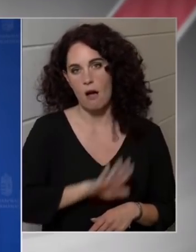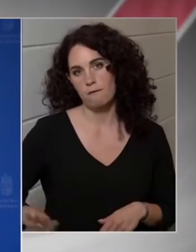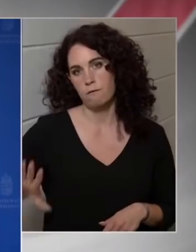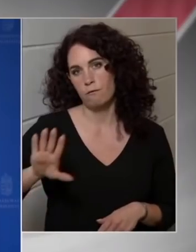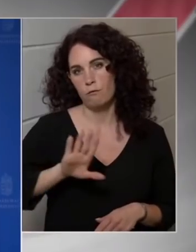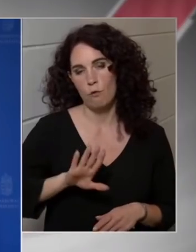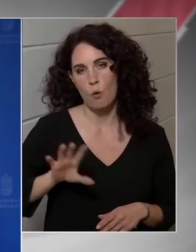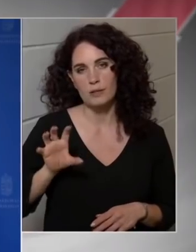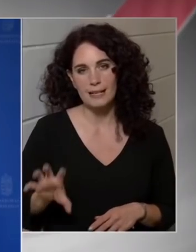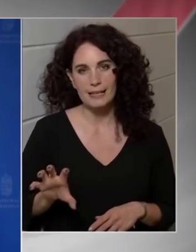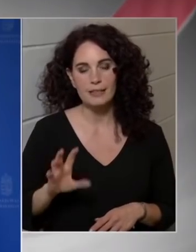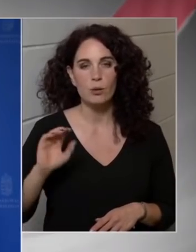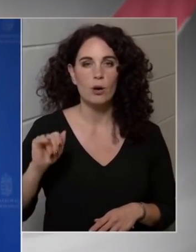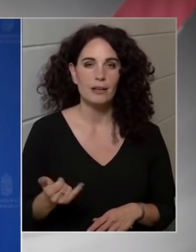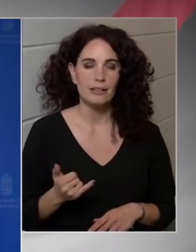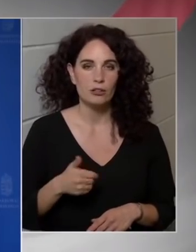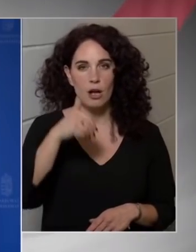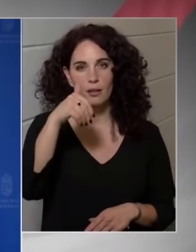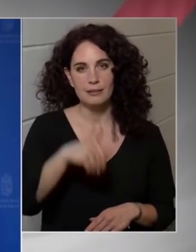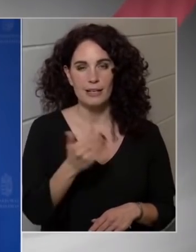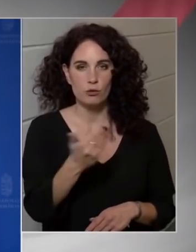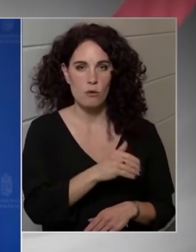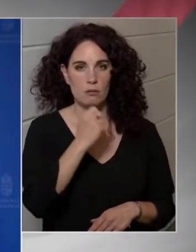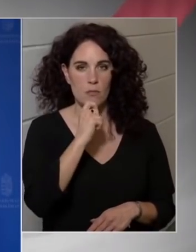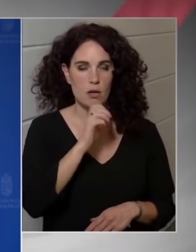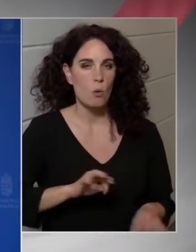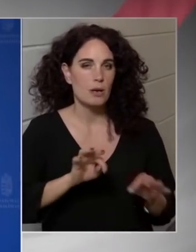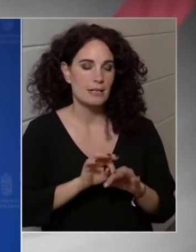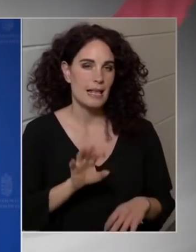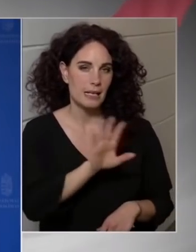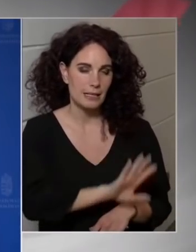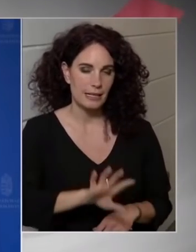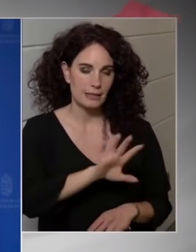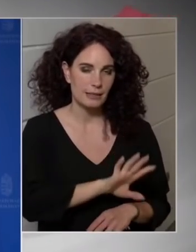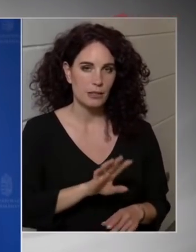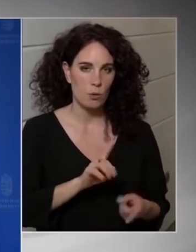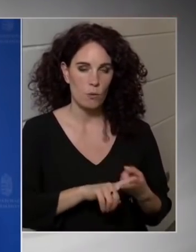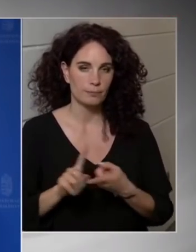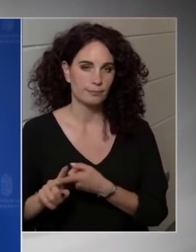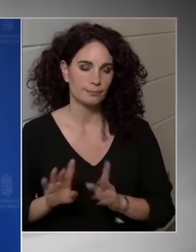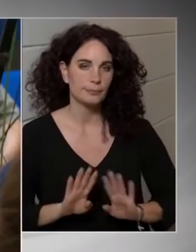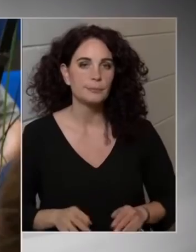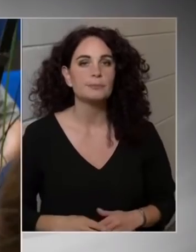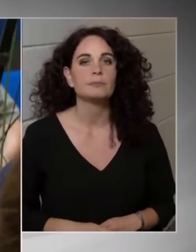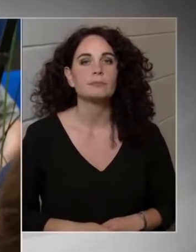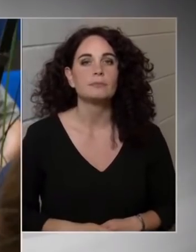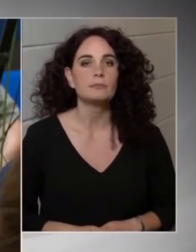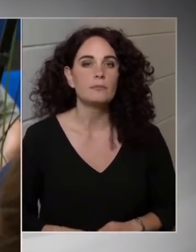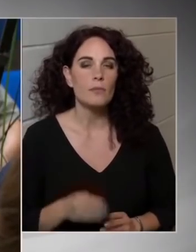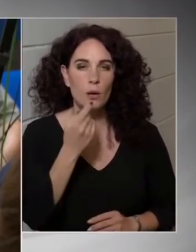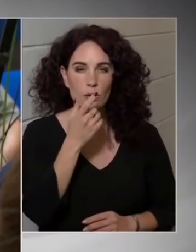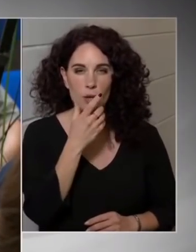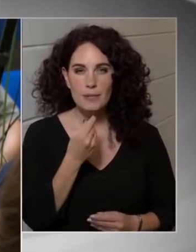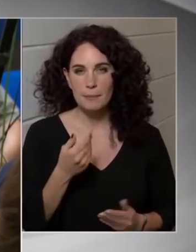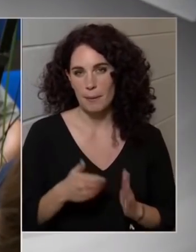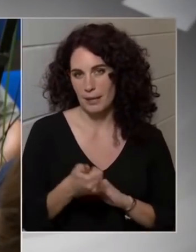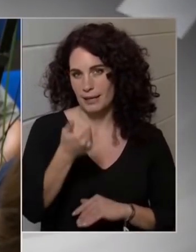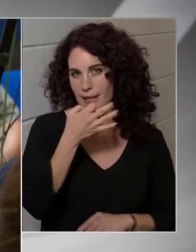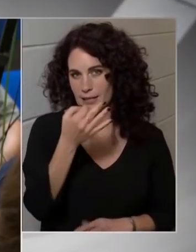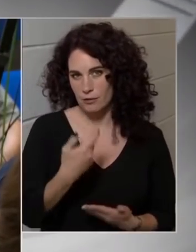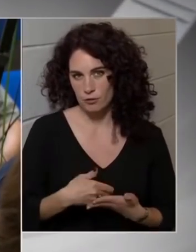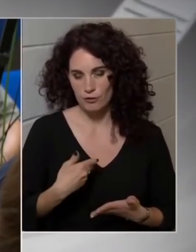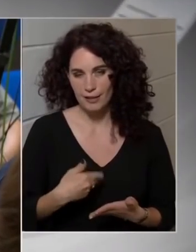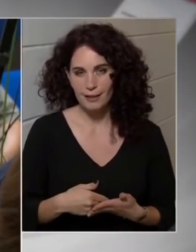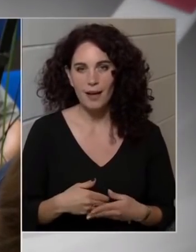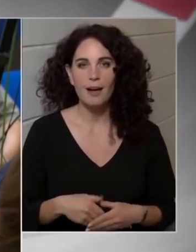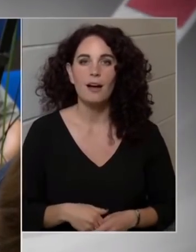régióért, illetve a Dél-nyugat-magyarországi régióért. Köszönöm szépen. Még egy kérdésem lenne, az pedig,